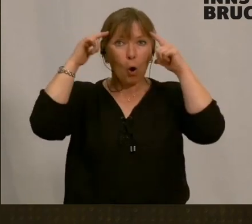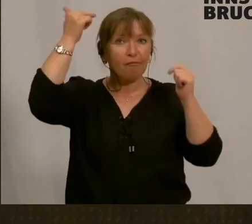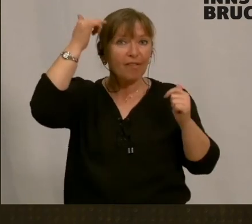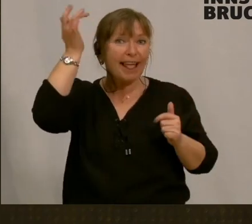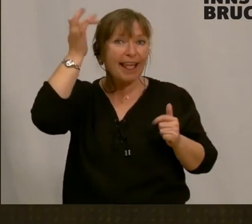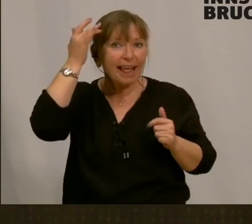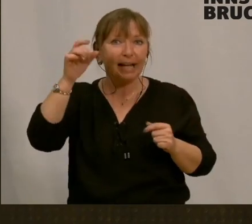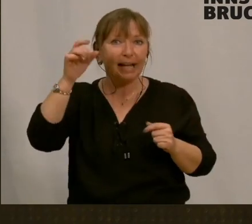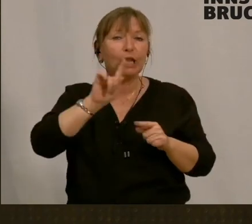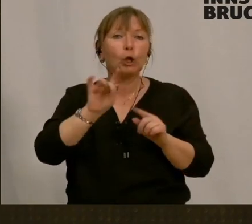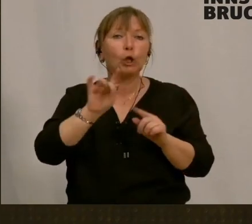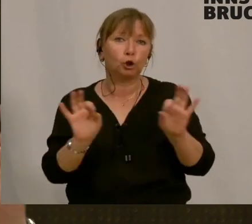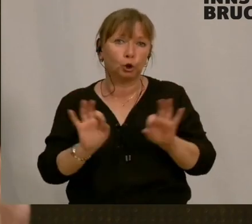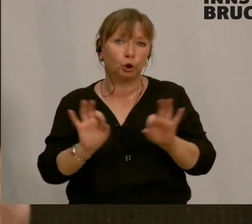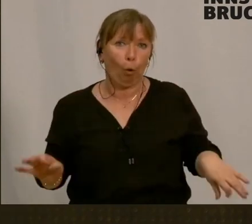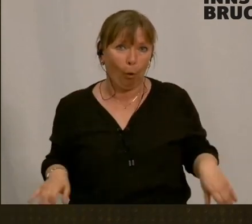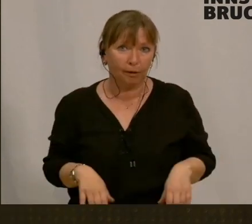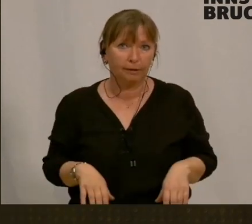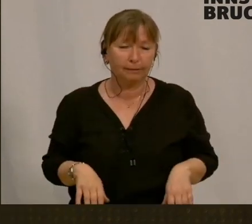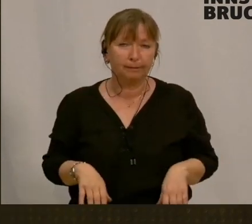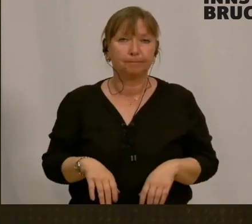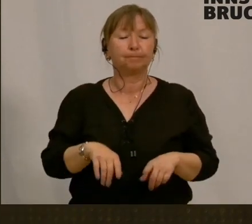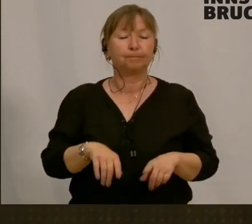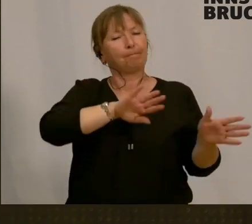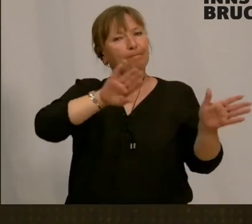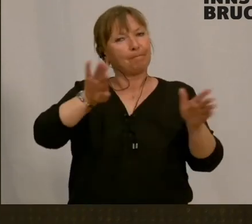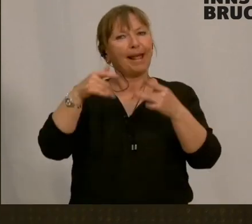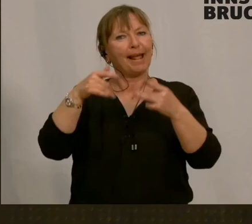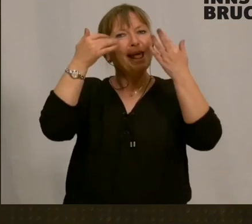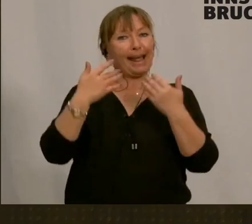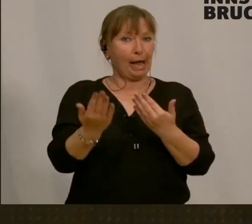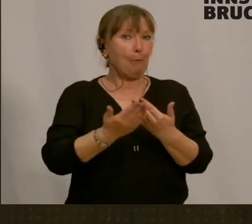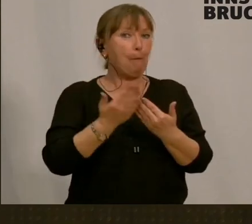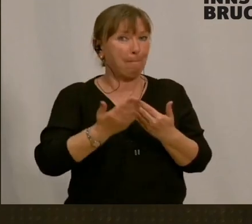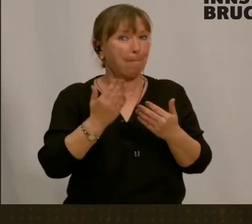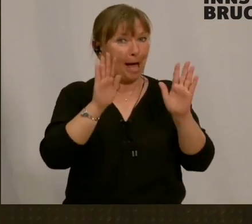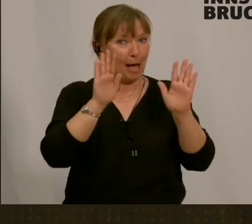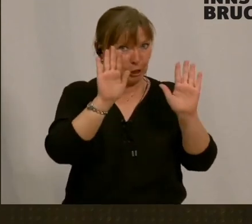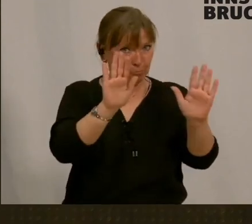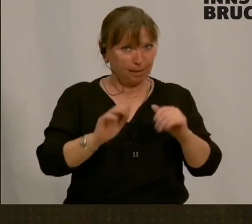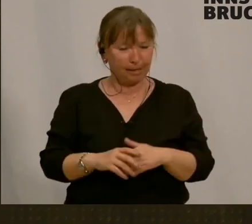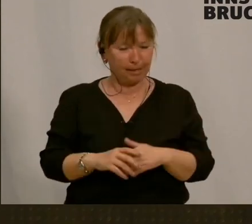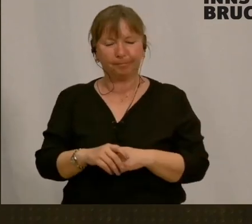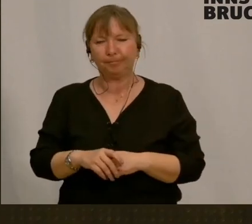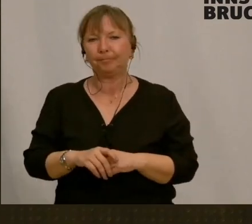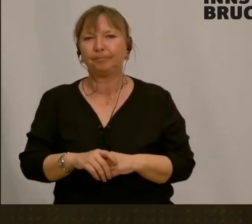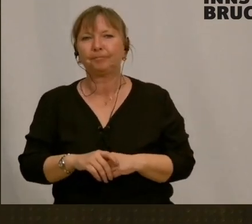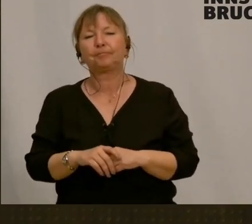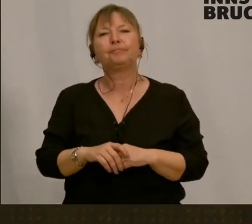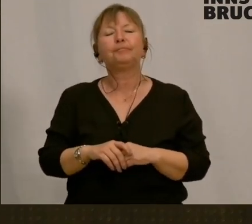Dann ein Rechenbeispiel. Rechenbeispiel, wie ihr wisst, habe ich auch mit Brettern zu tun. Das ist jetzt der geistige Abstand, was ich ja schon gesagt habe.